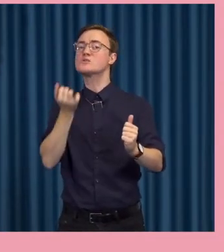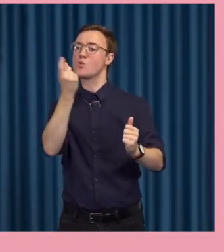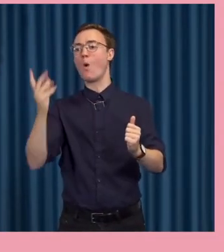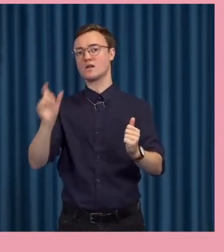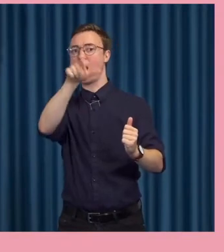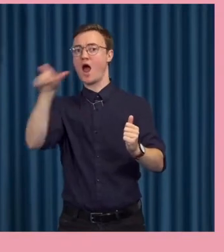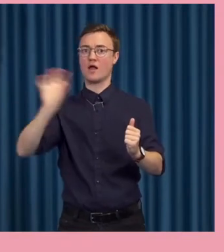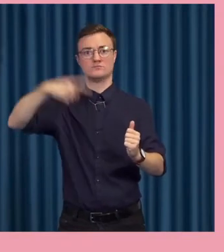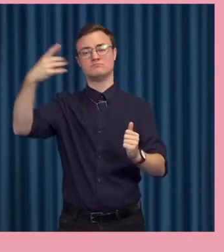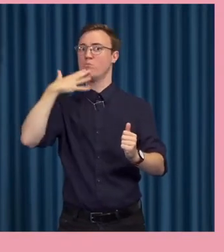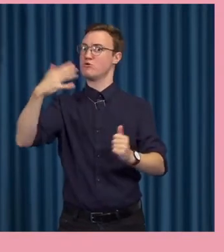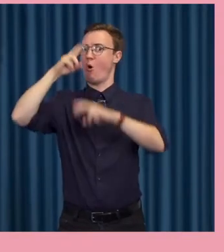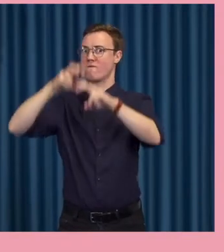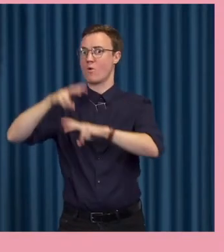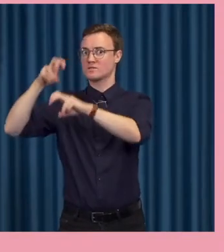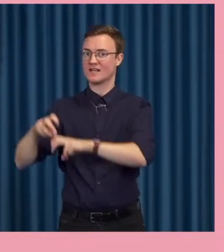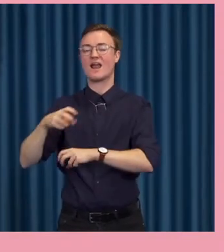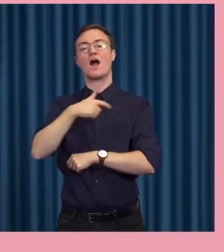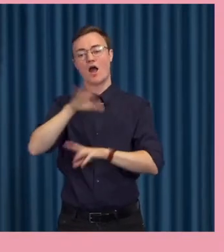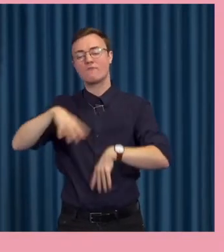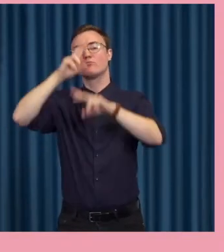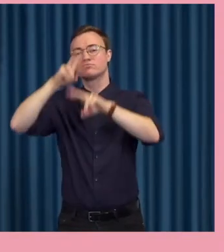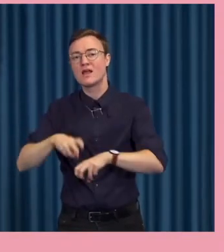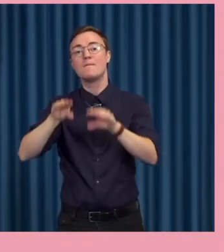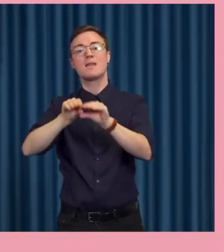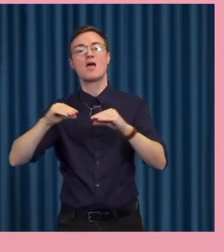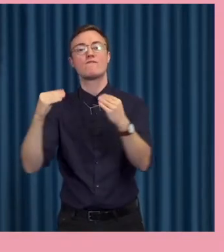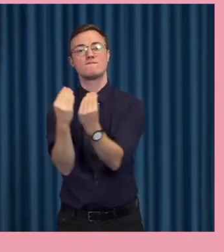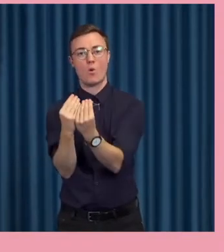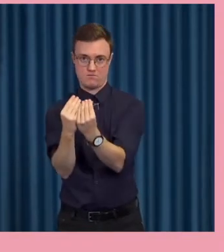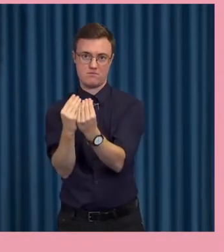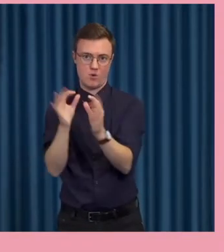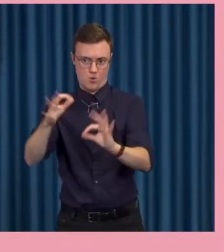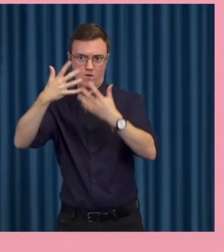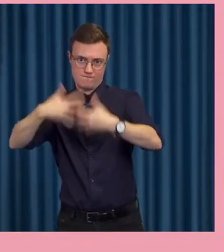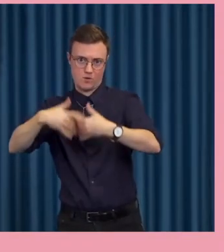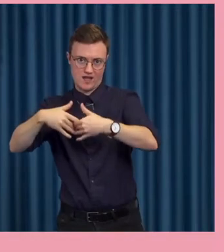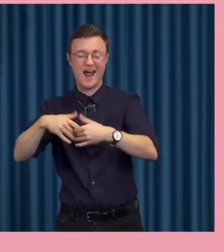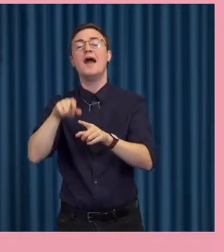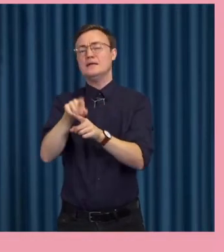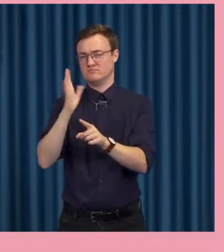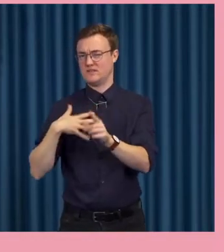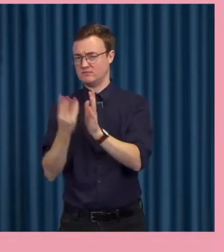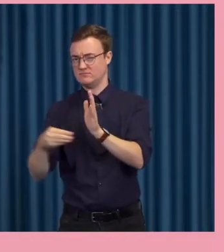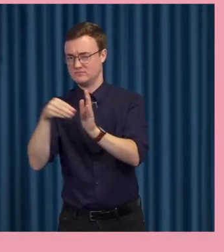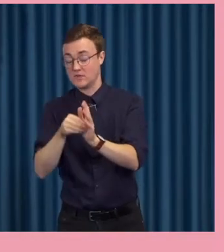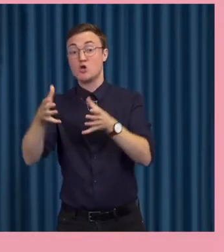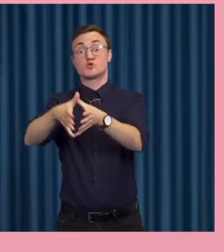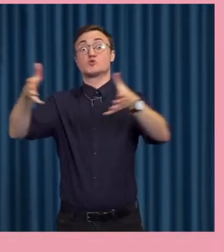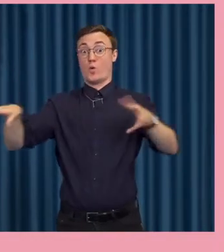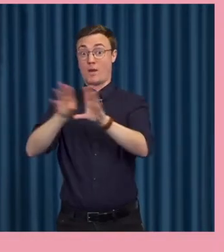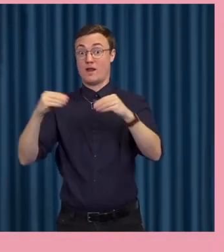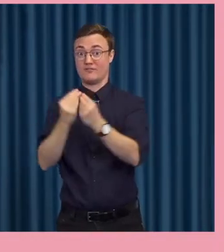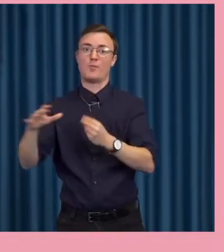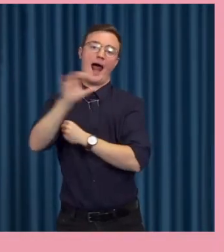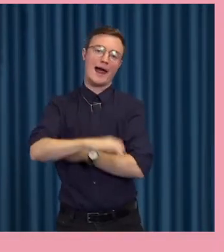bra forskning, där vi förstår plattformiseringen på något sätt. Som då ska också sägas, det är både de stora som vi alla känner